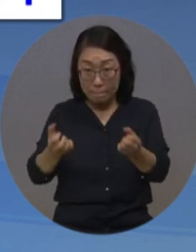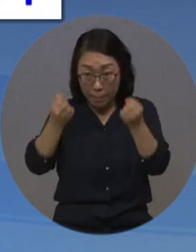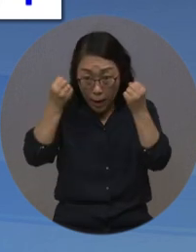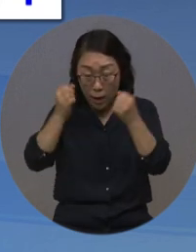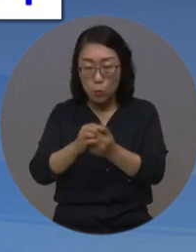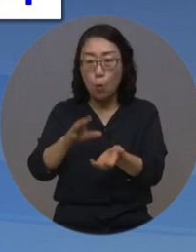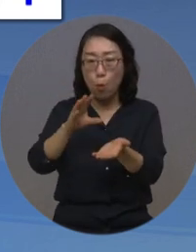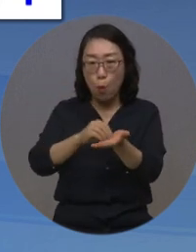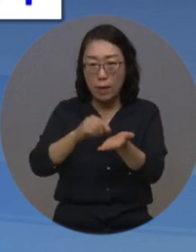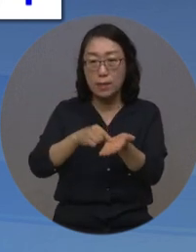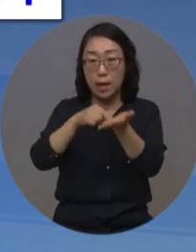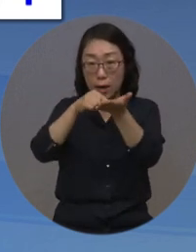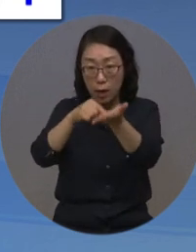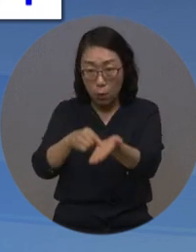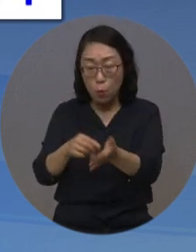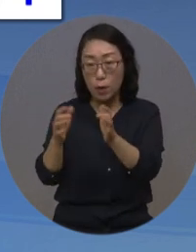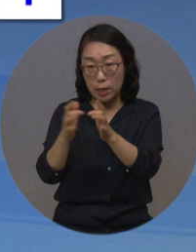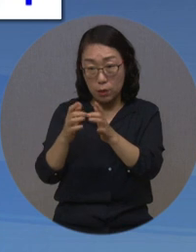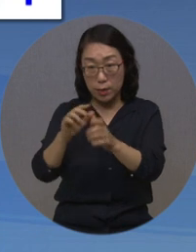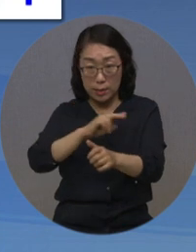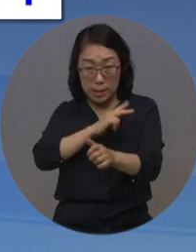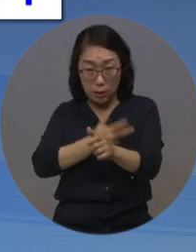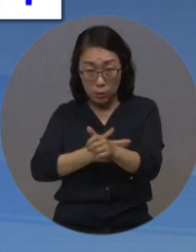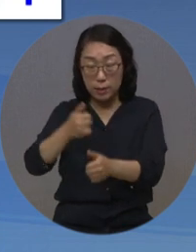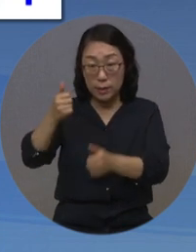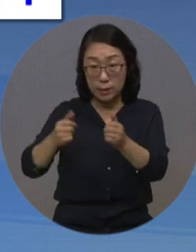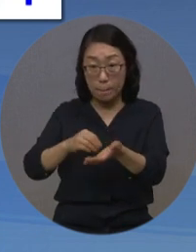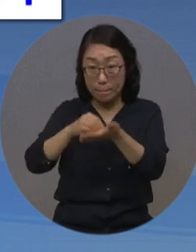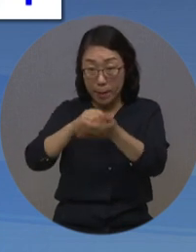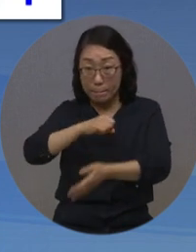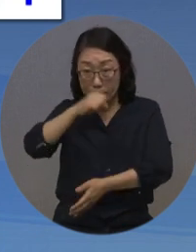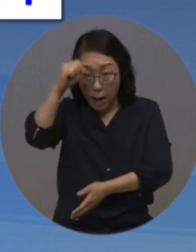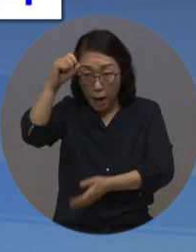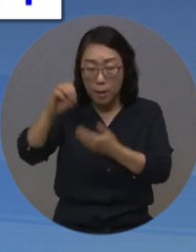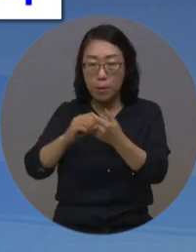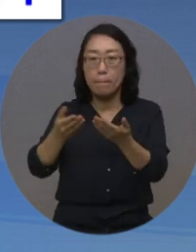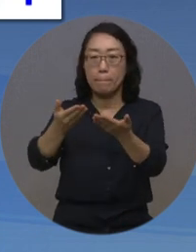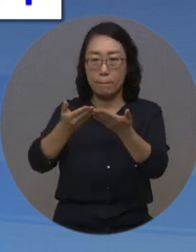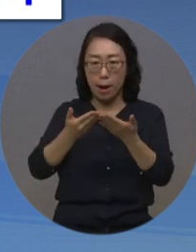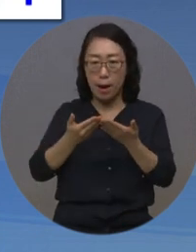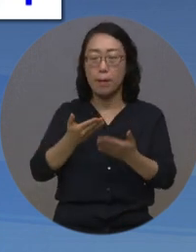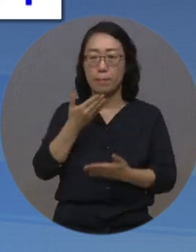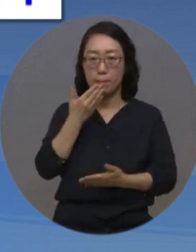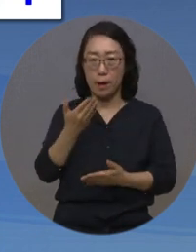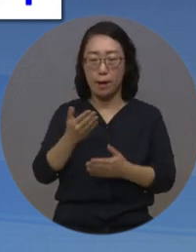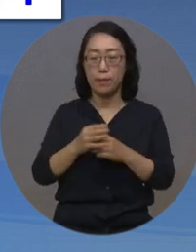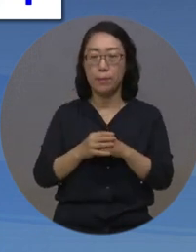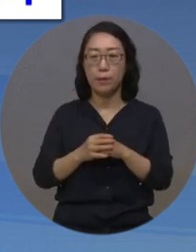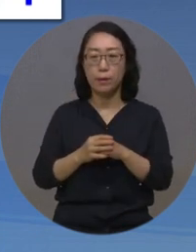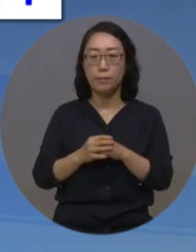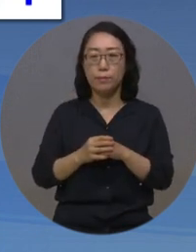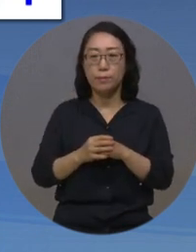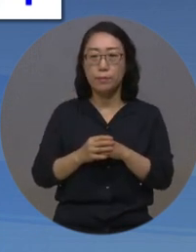과제를 제출하고 온라인 자격증 시험에 응시해 합격하면 자격증을 취득할 수 있습니다.